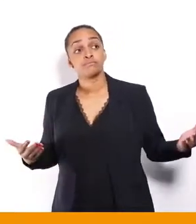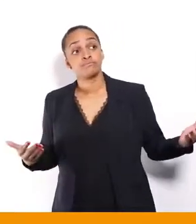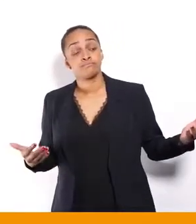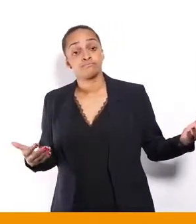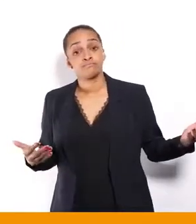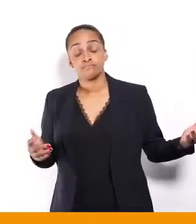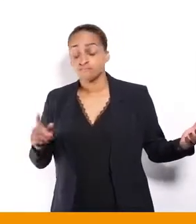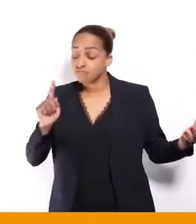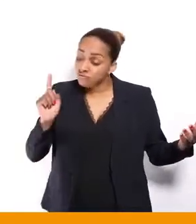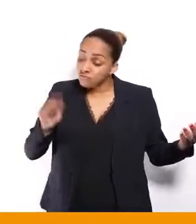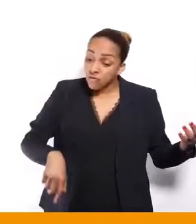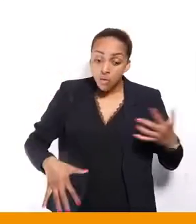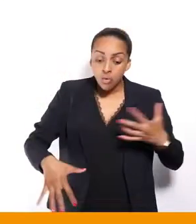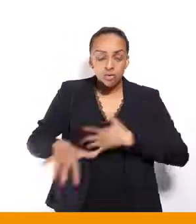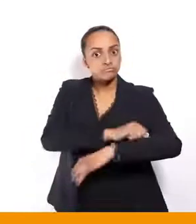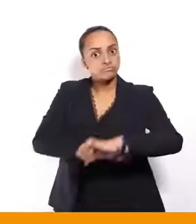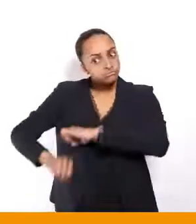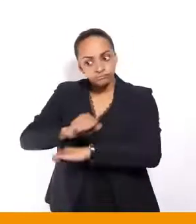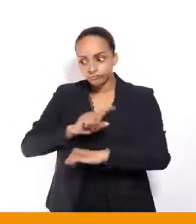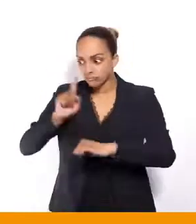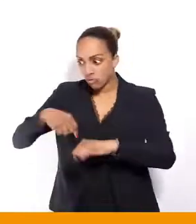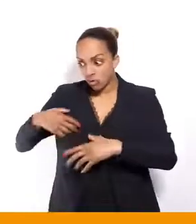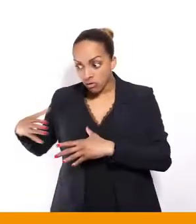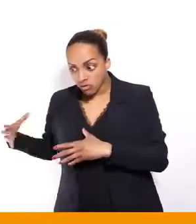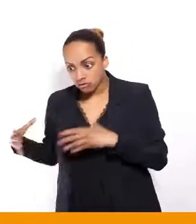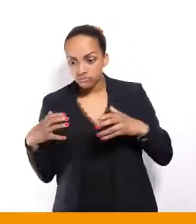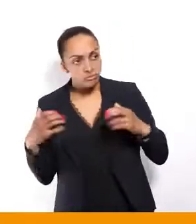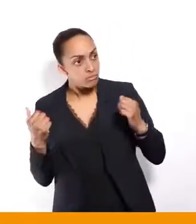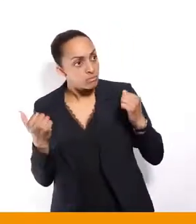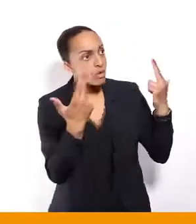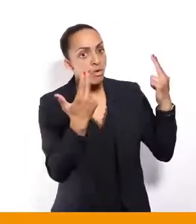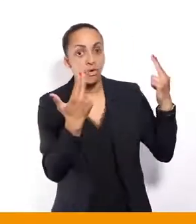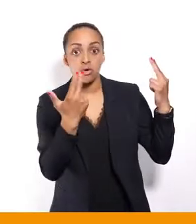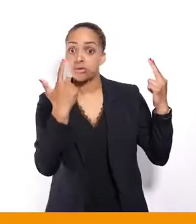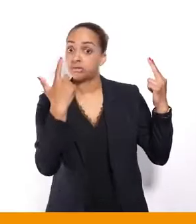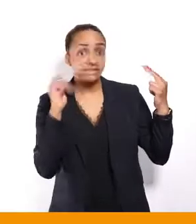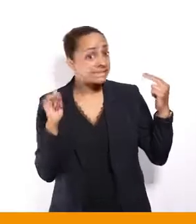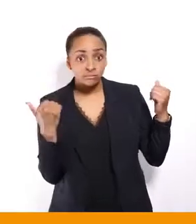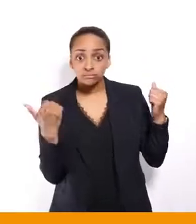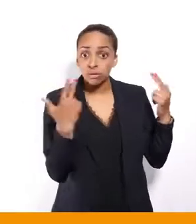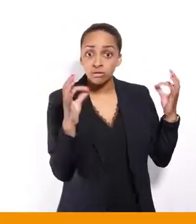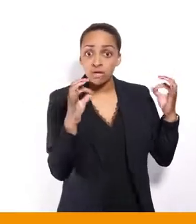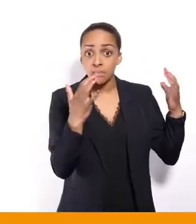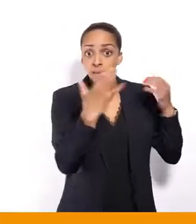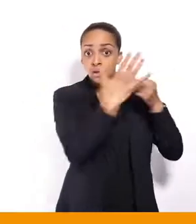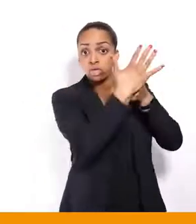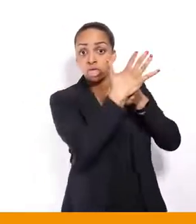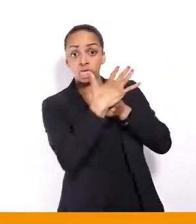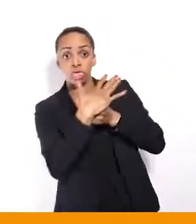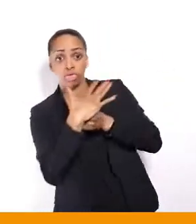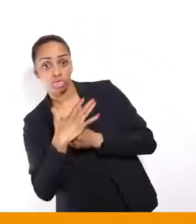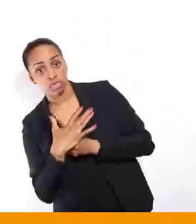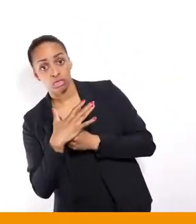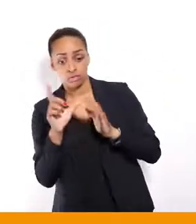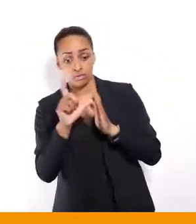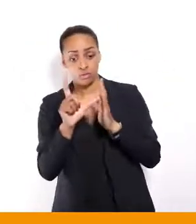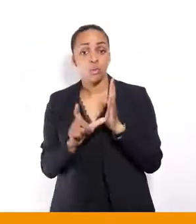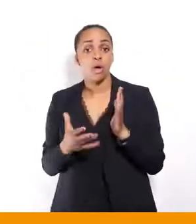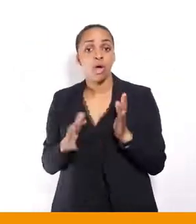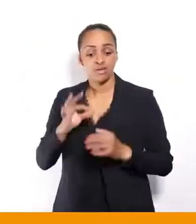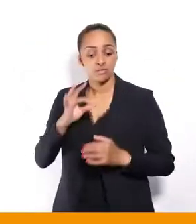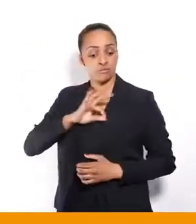'organiser et à se défendre si on ne veut pas être écrasé par cette loi, cette loi du profit.